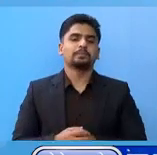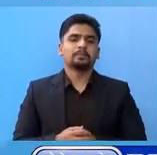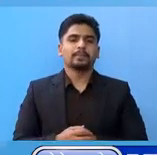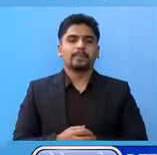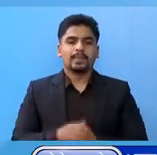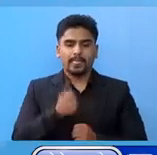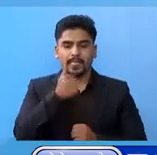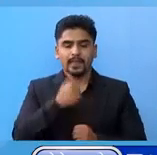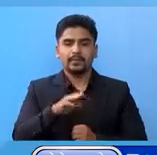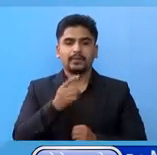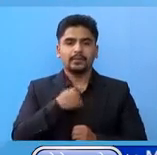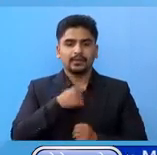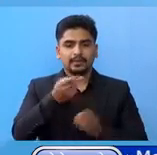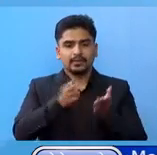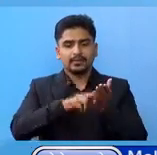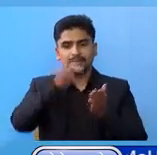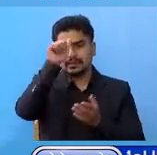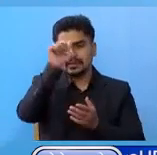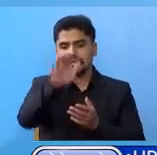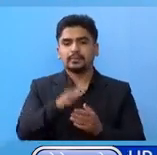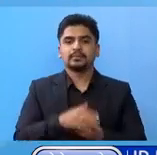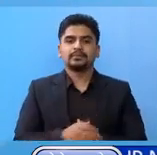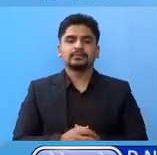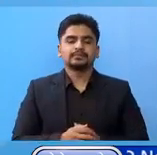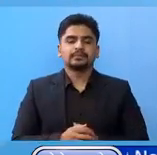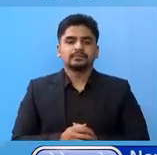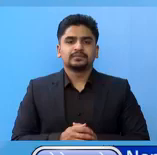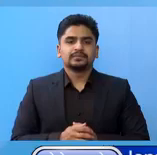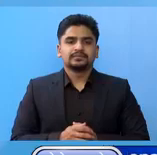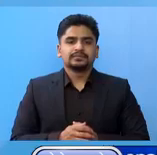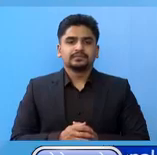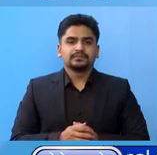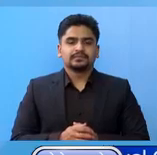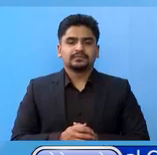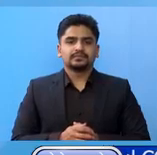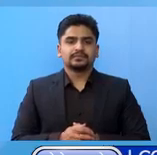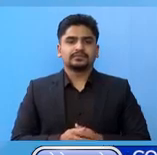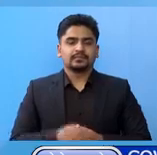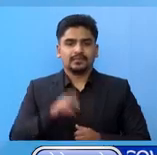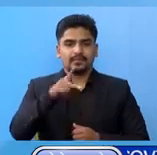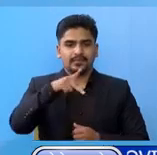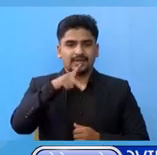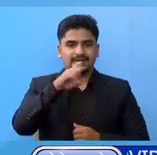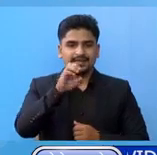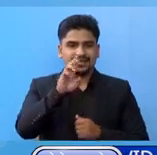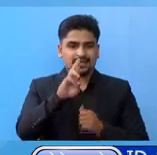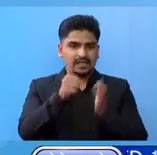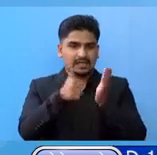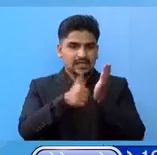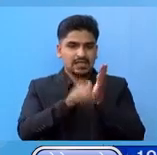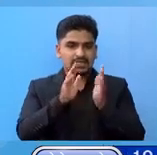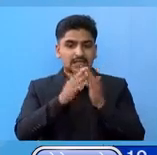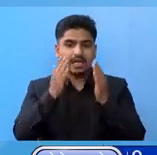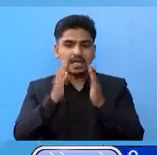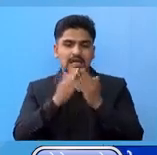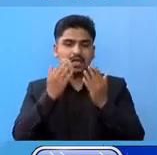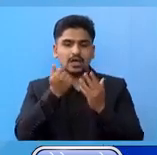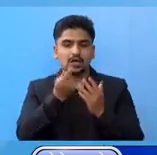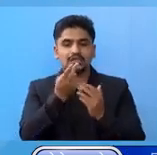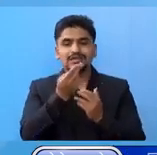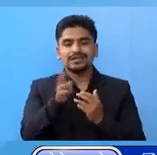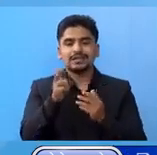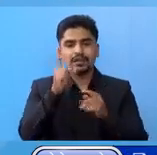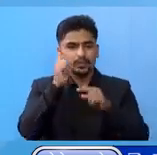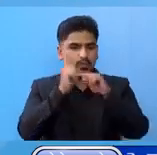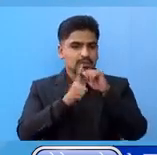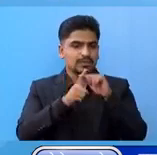अब मां विश्तित विवरण प्रस्तुद गर्न चाहां शू आर्टी-PCR टेस्ट काहां काहां कती जना